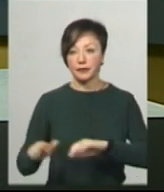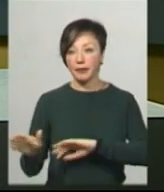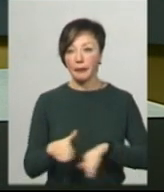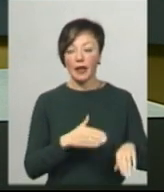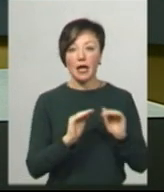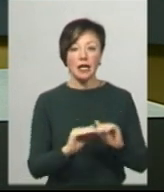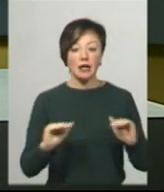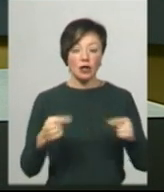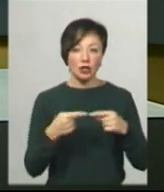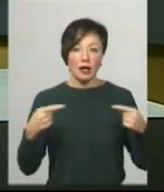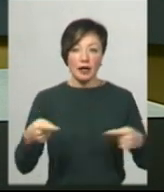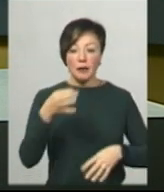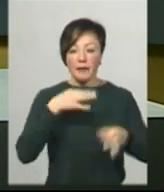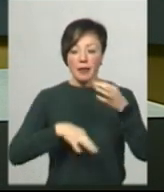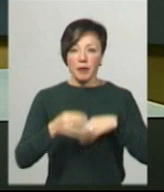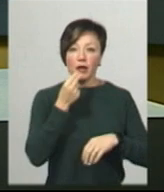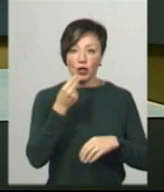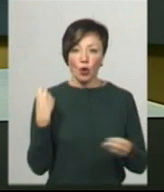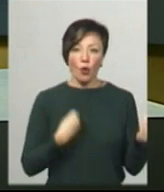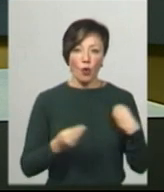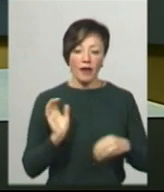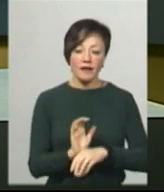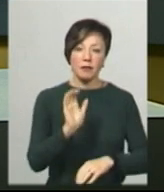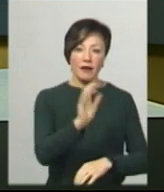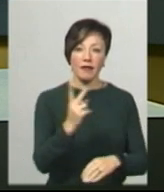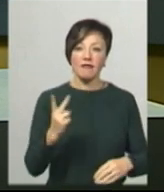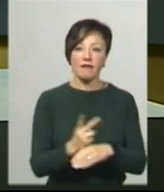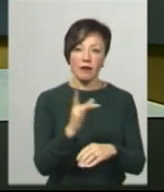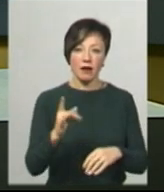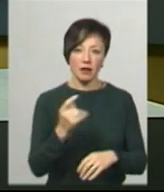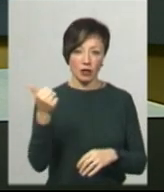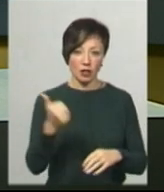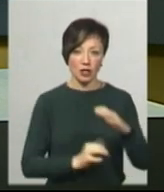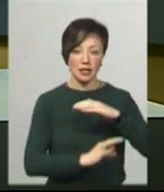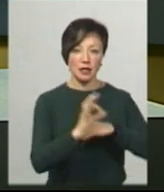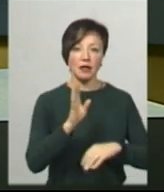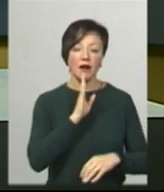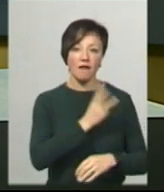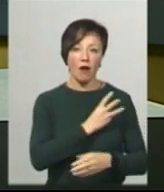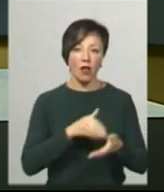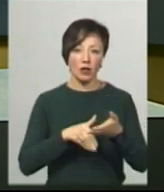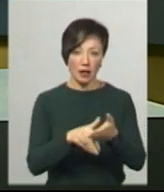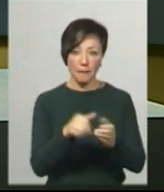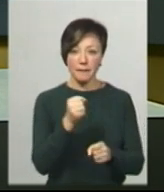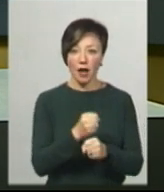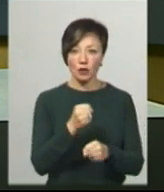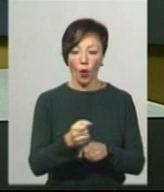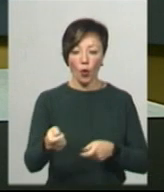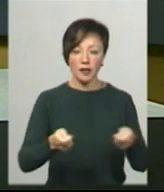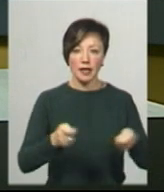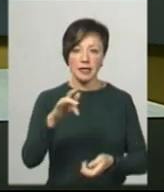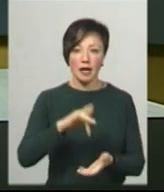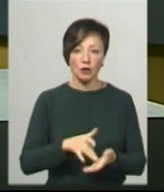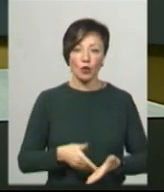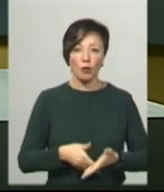Дитячі речі, медикаменти, їжу та одяг відправляє двічі на тиждень на схід волонтерка Наталя Дзекар. Вона працює координаторкою